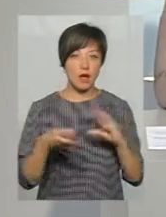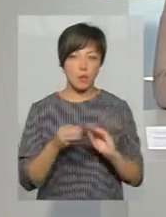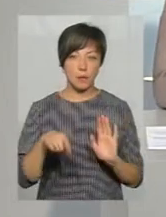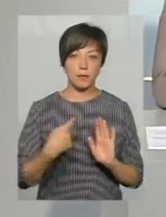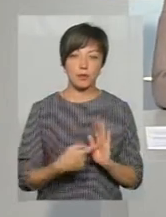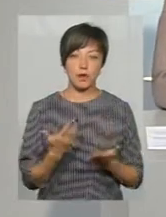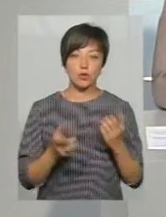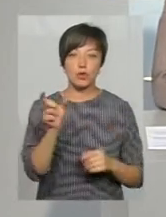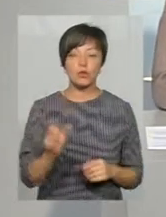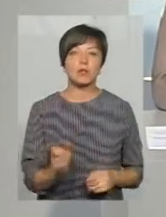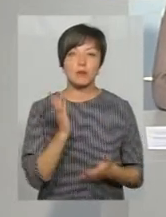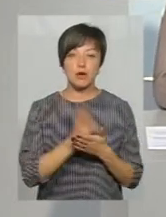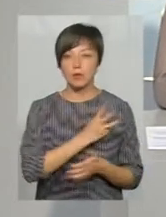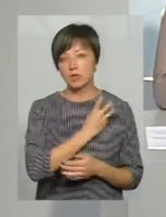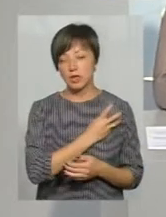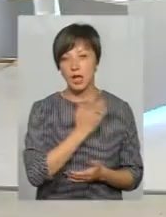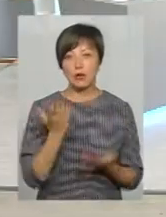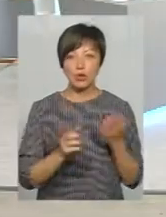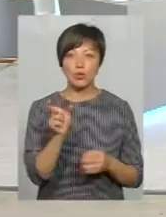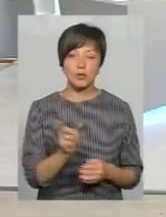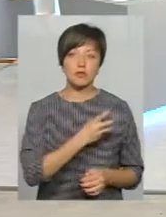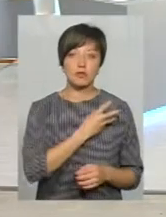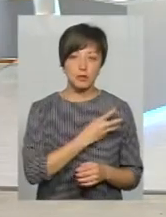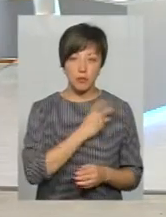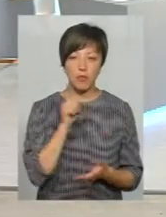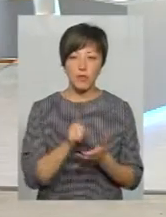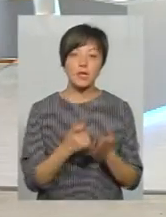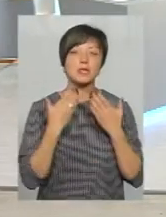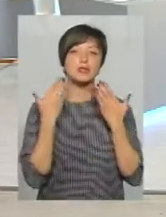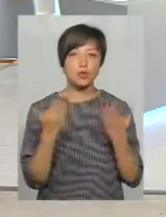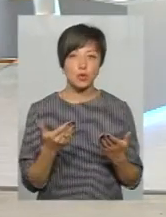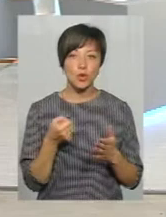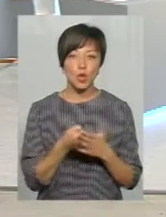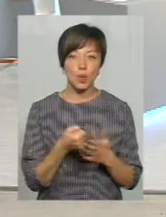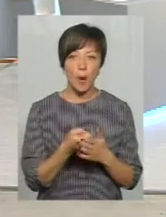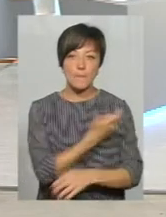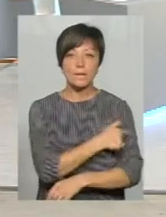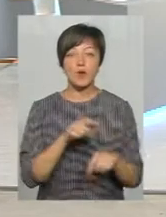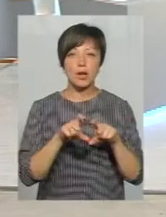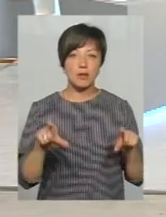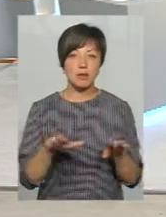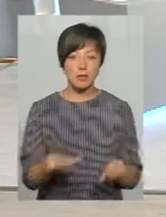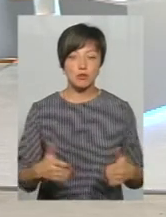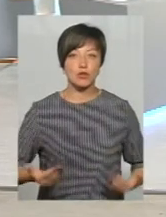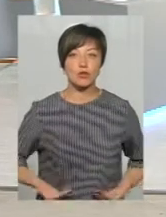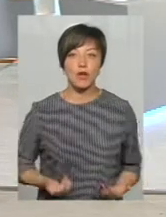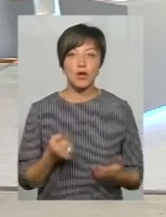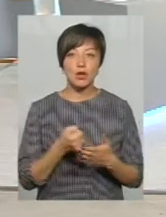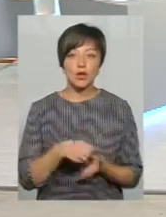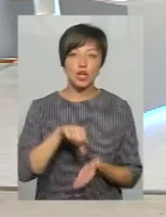якщо людина виявить бажання? Якщо людина виявляє бажання, вона повинна звернутися до поліклініки, по місцю проживання, до